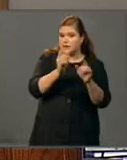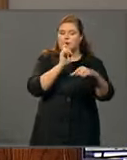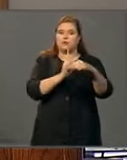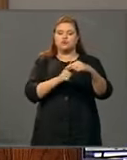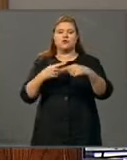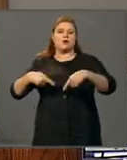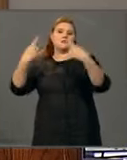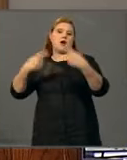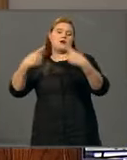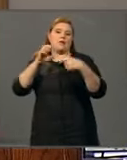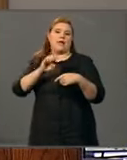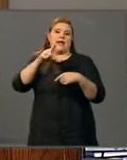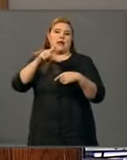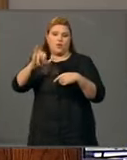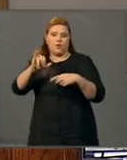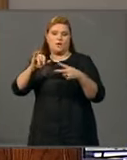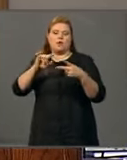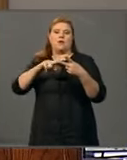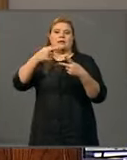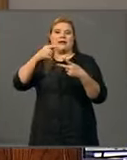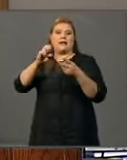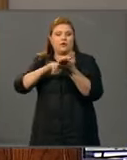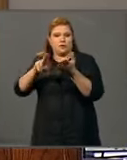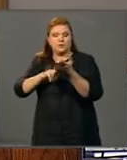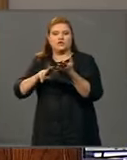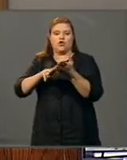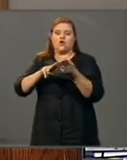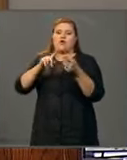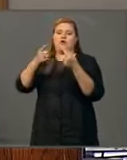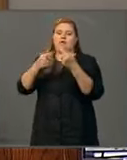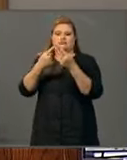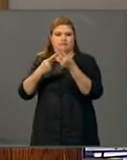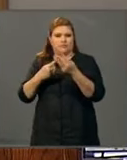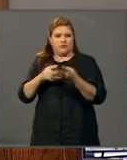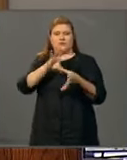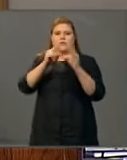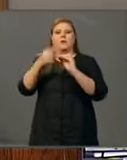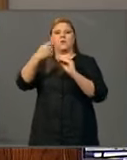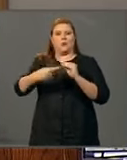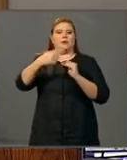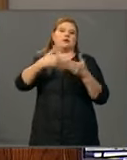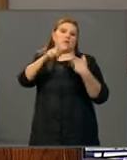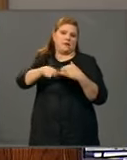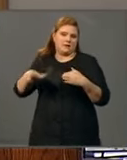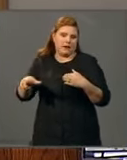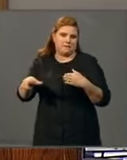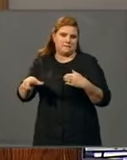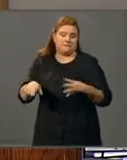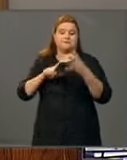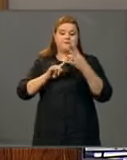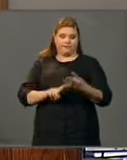ELYssä, TE-toimistossa ja konkurssiasiamiehen toimistossa yhteensä noin kymmenen lisähenkilöä. Neljä.